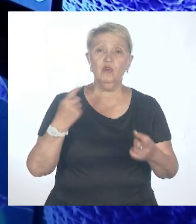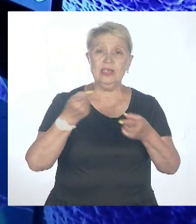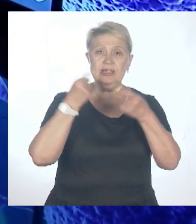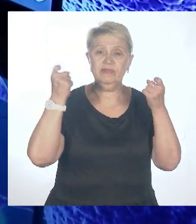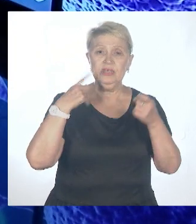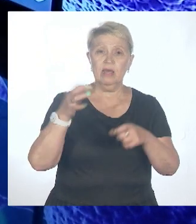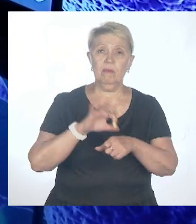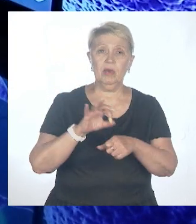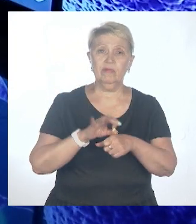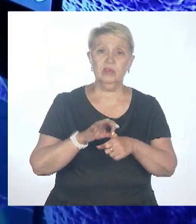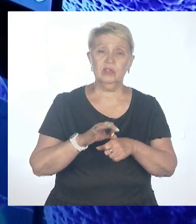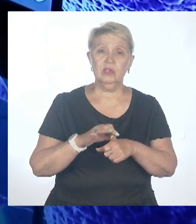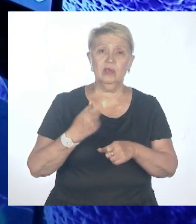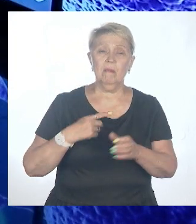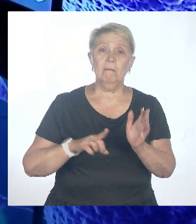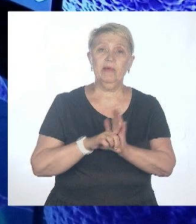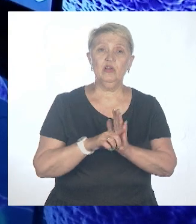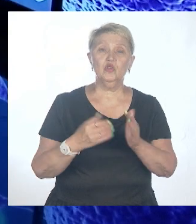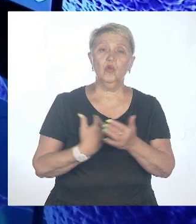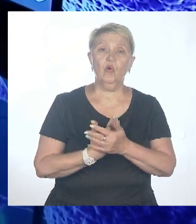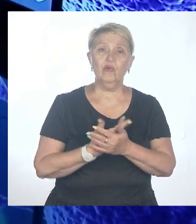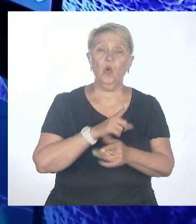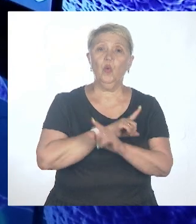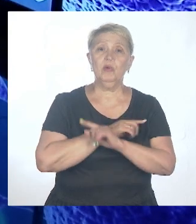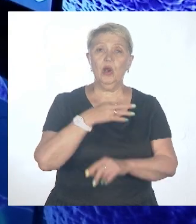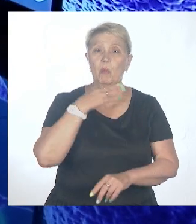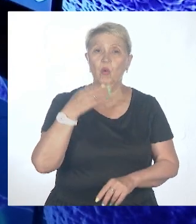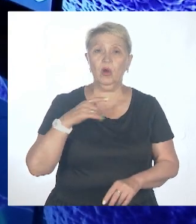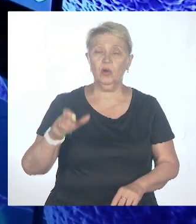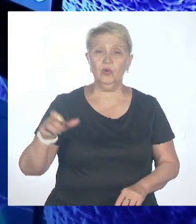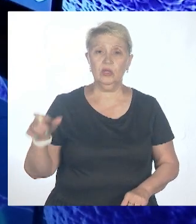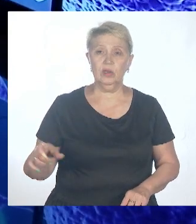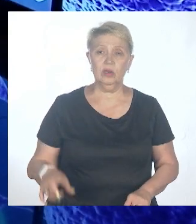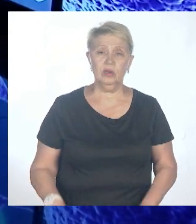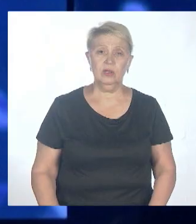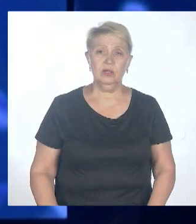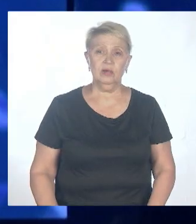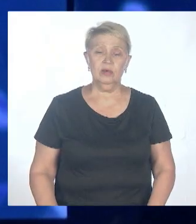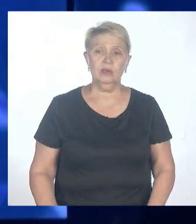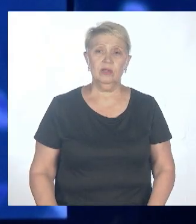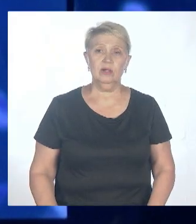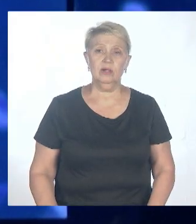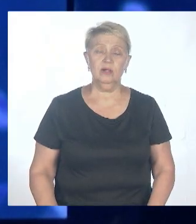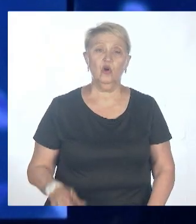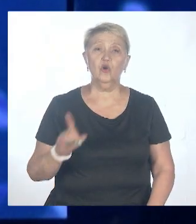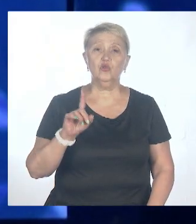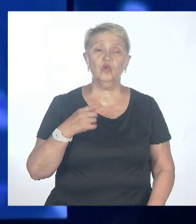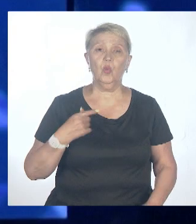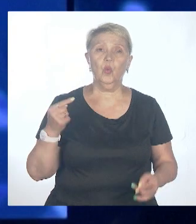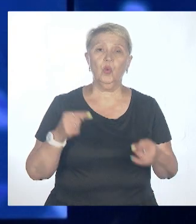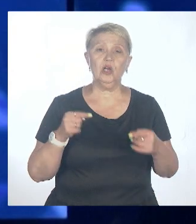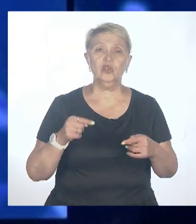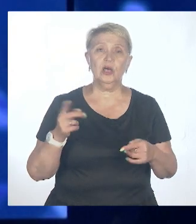уже десятки людей. В Южном Судане вспышка неизвестной болезни. Почти 100 умерших. Угрожает ли России